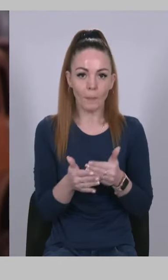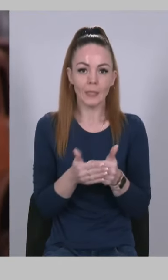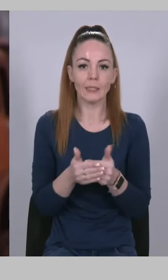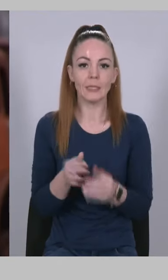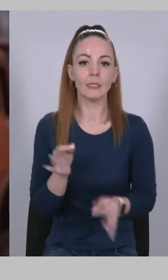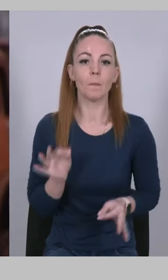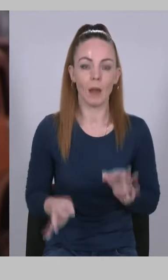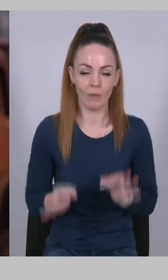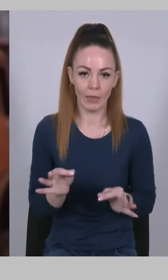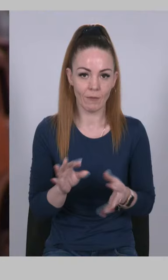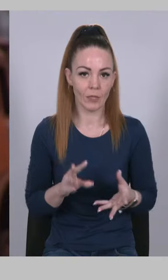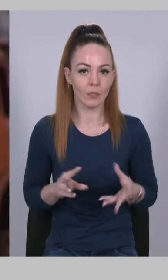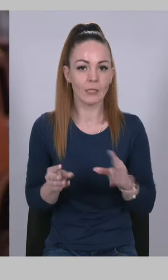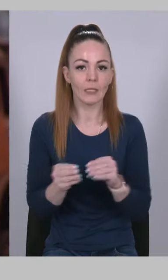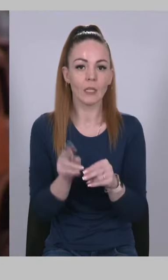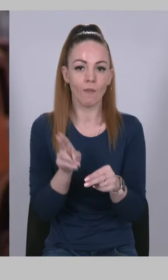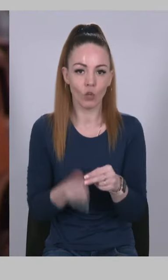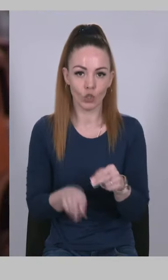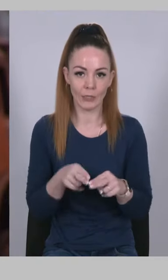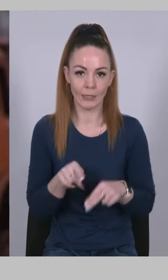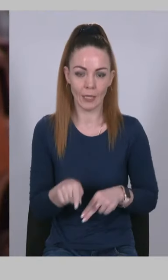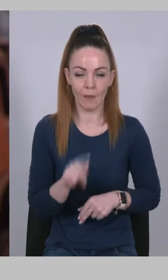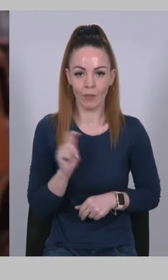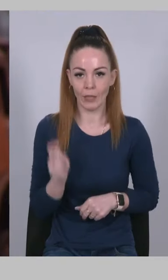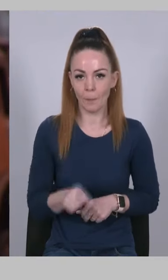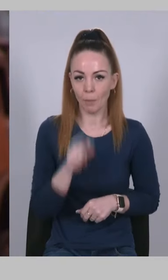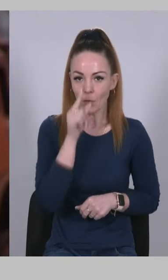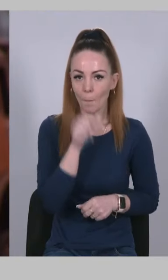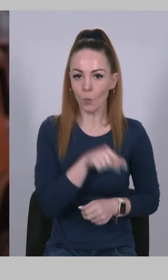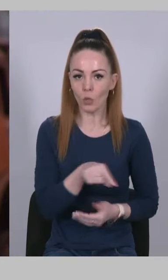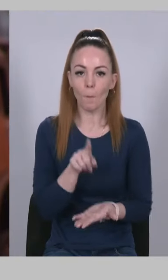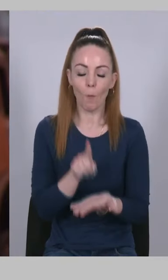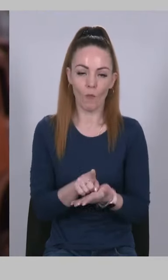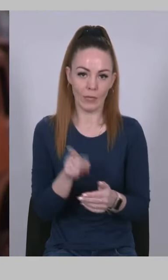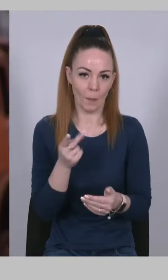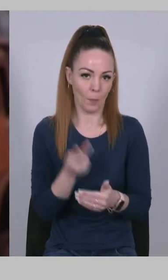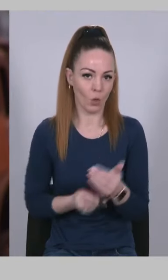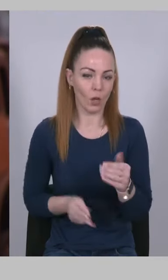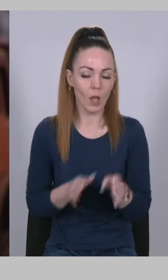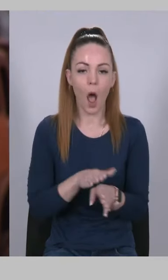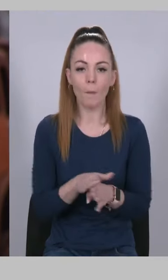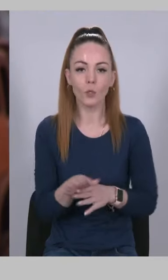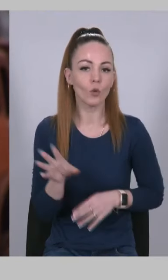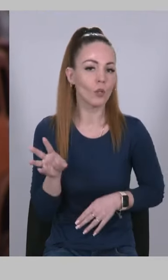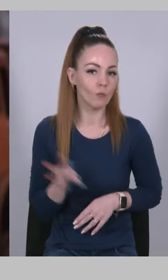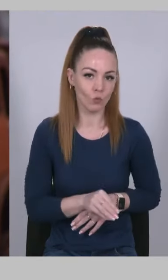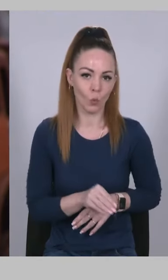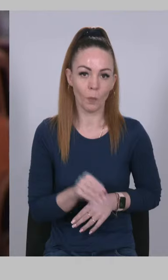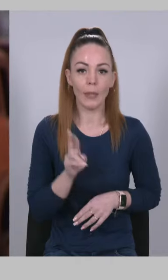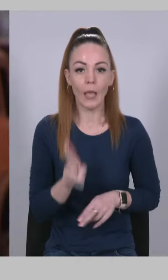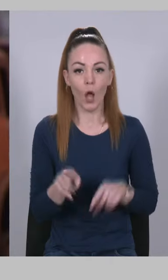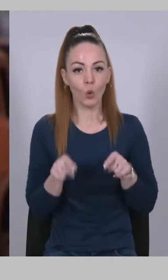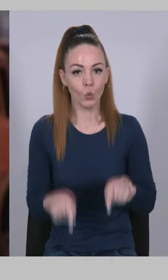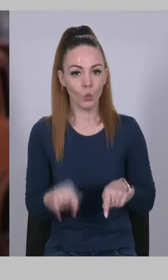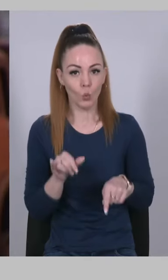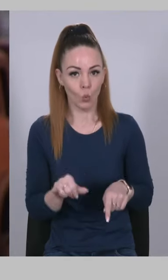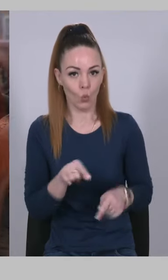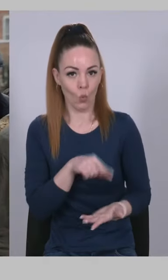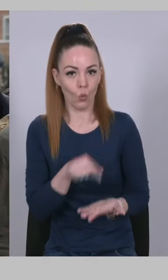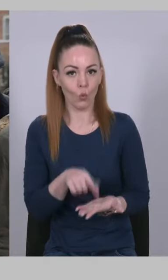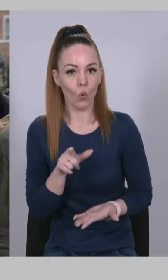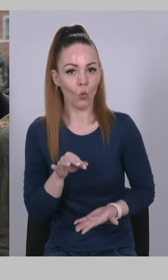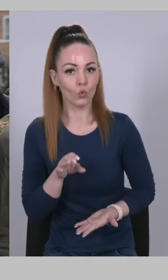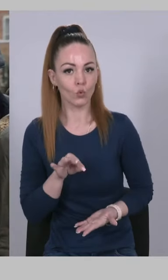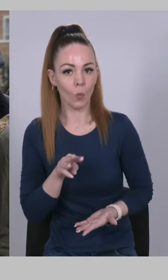справедливе завершення цієї війни Путін повинен програти абсолютно в усьому, як тут, у Гостомелі,